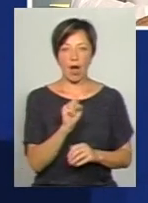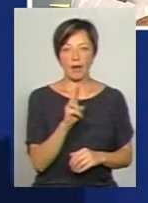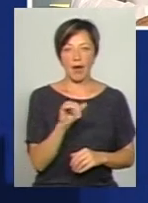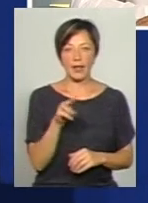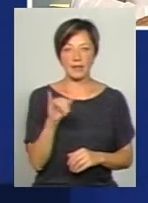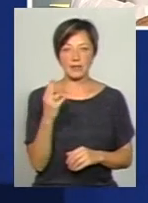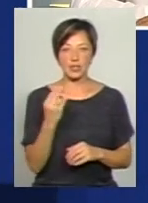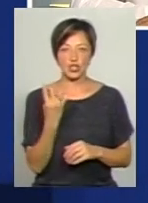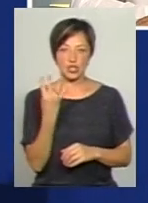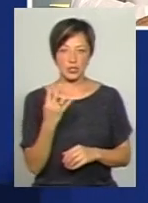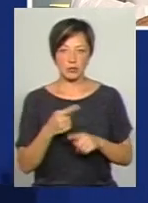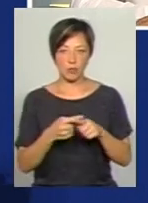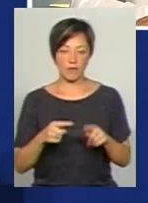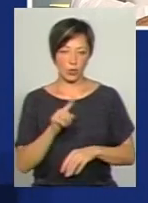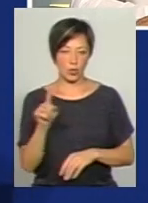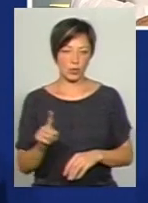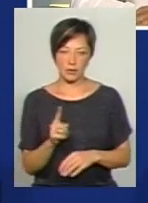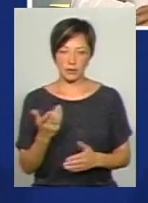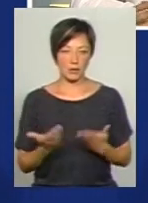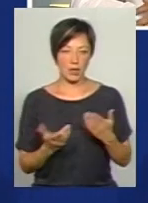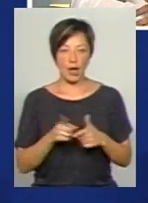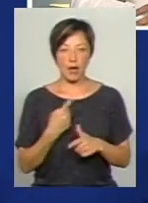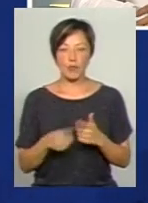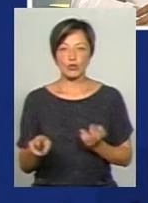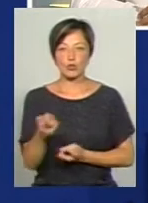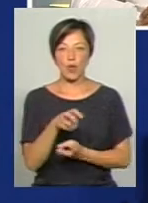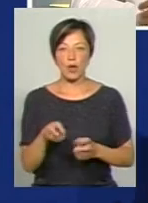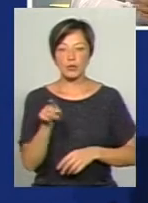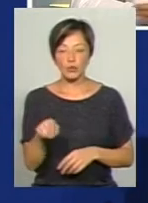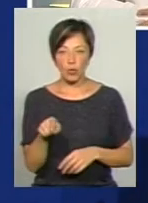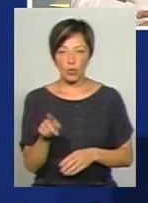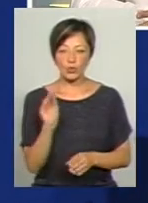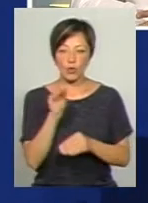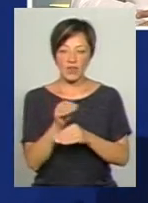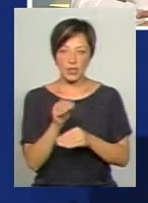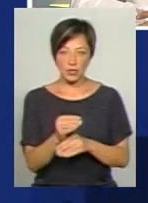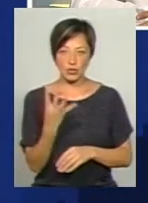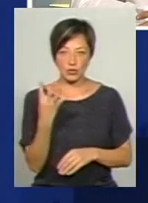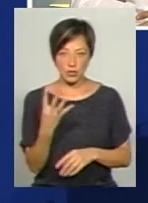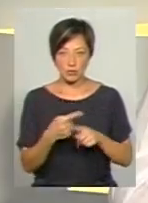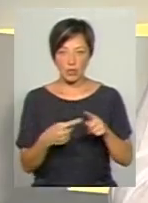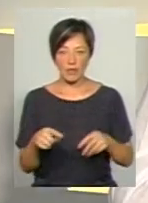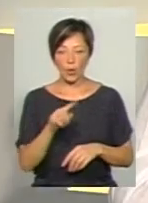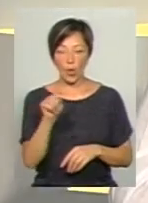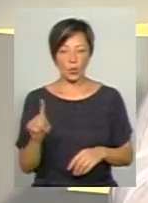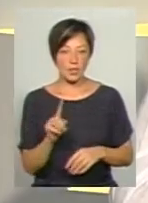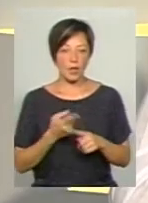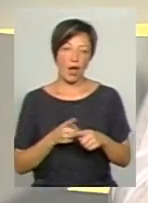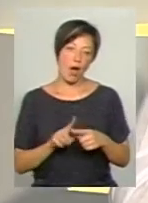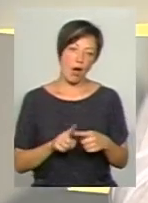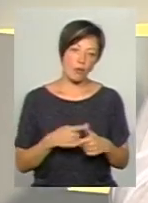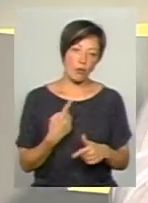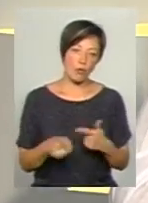всього-навсього за 4,5 години? Напевно, або будуть шукати того, кого довантажити цими 4,5 годинами, ну,